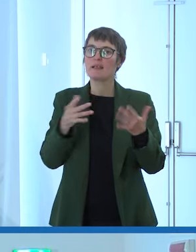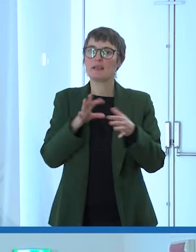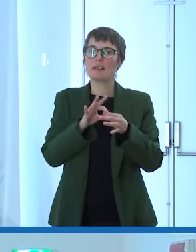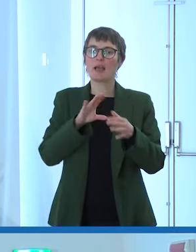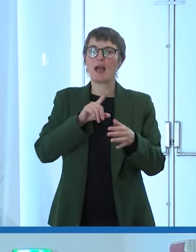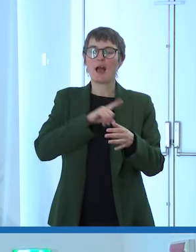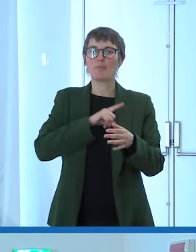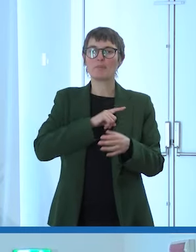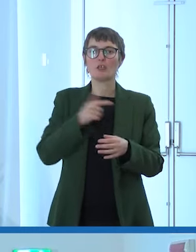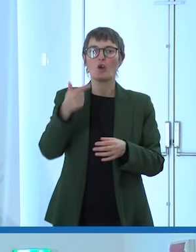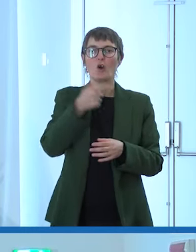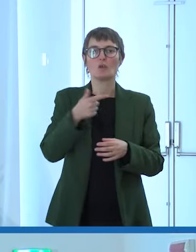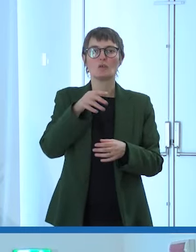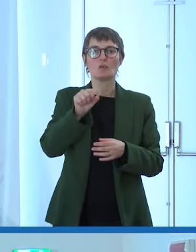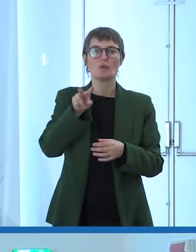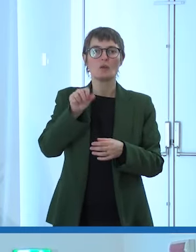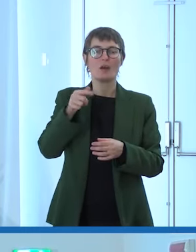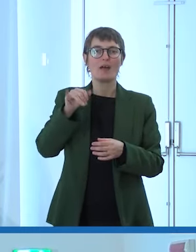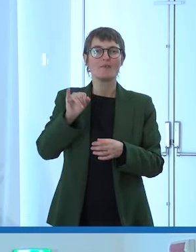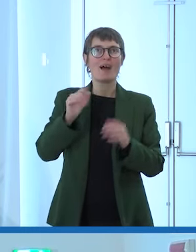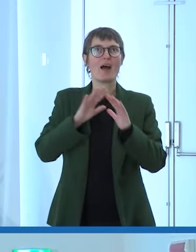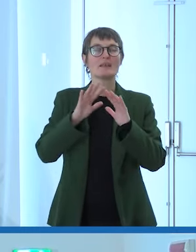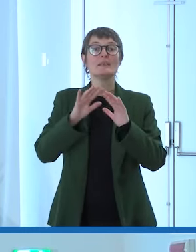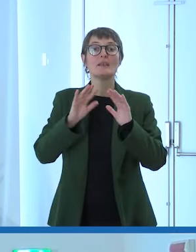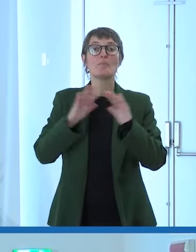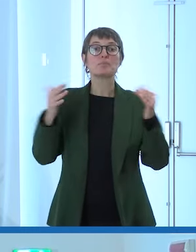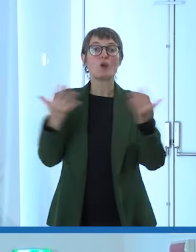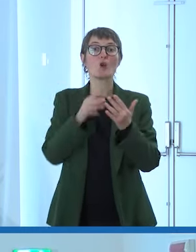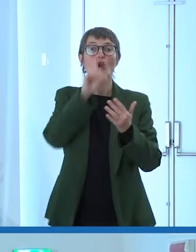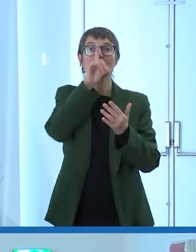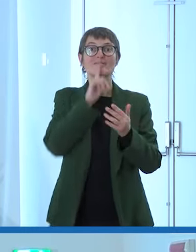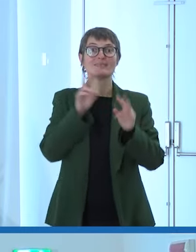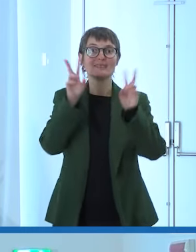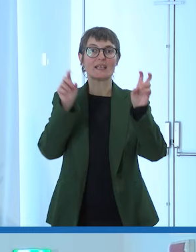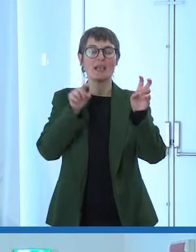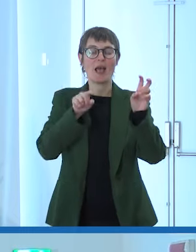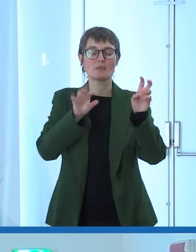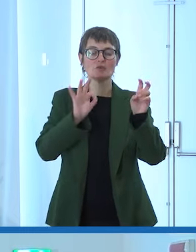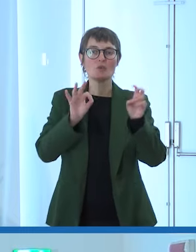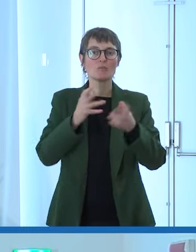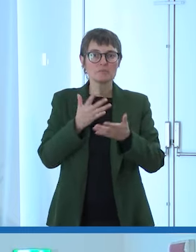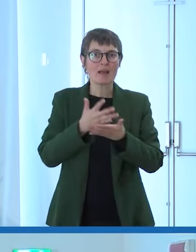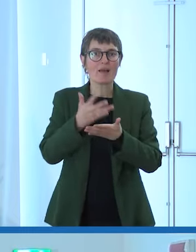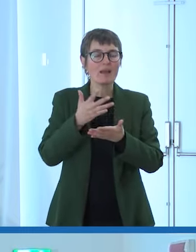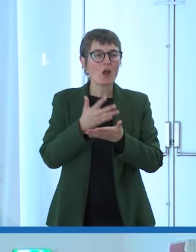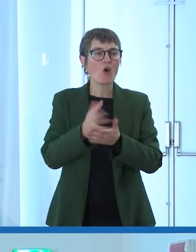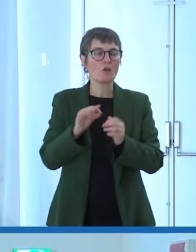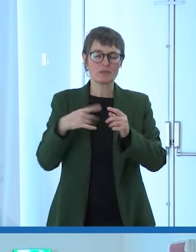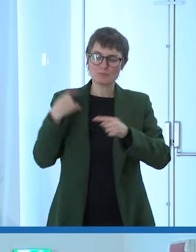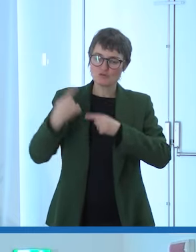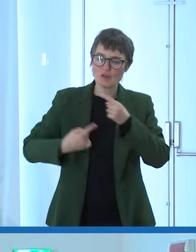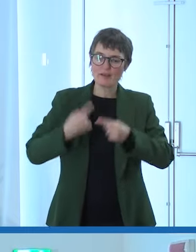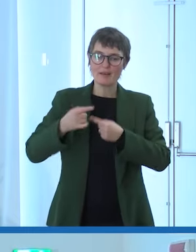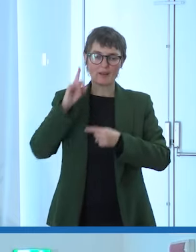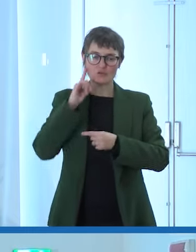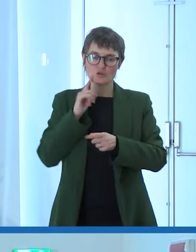Tommaso Avati che è il silenzio del mondo che racconta una generazione di sordi e un po' la storia la lotta